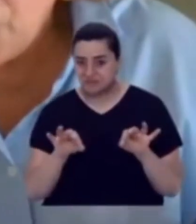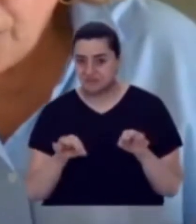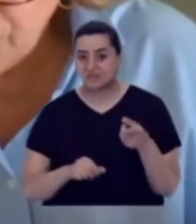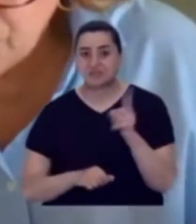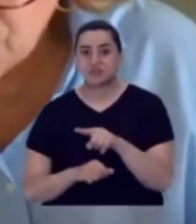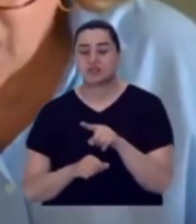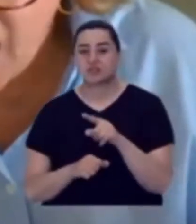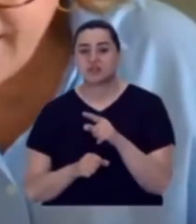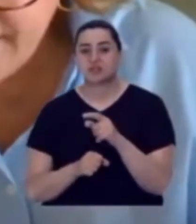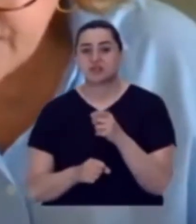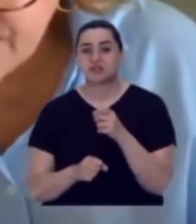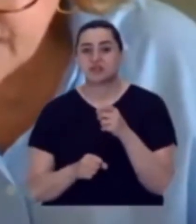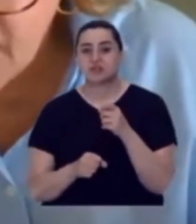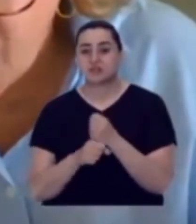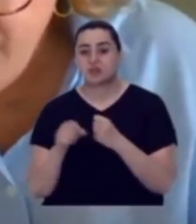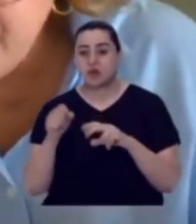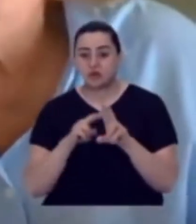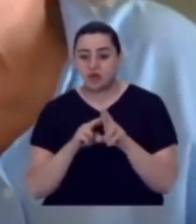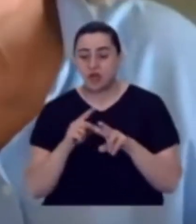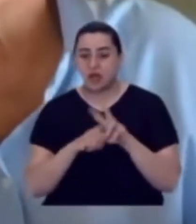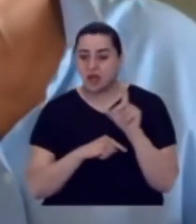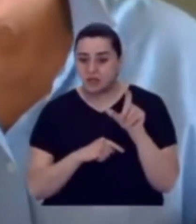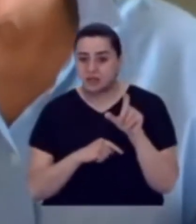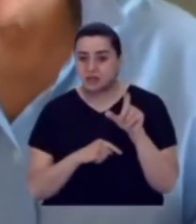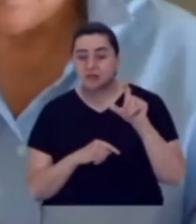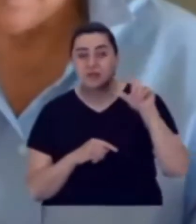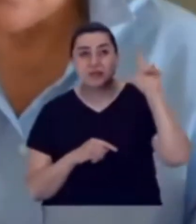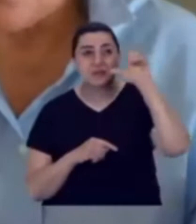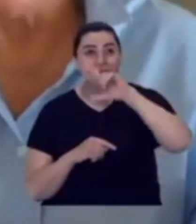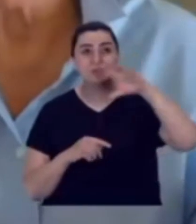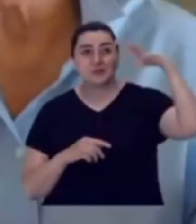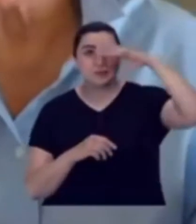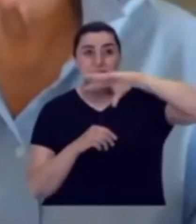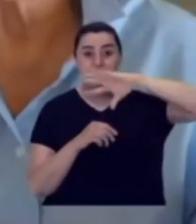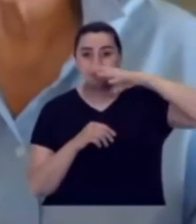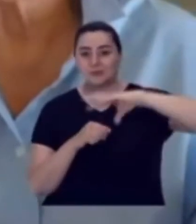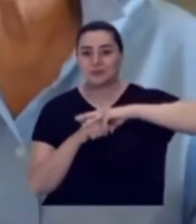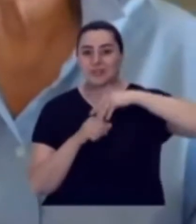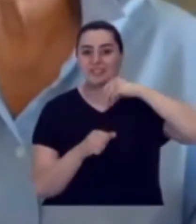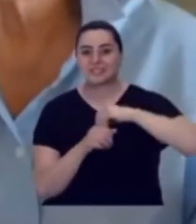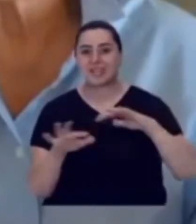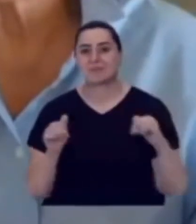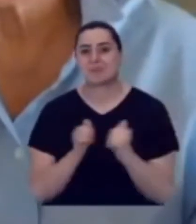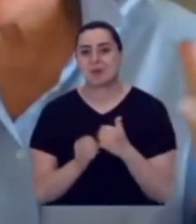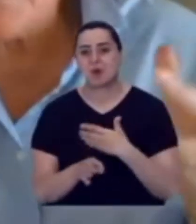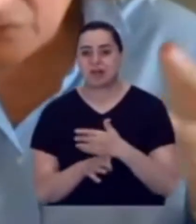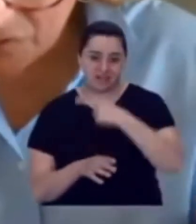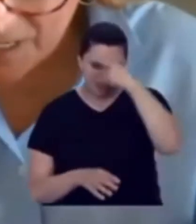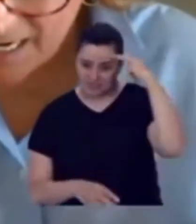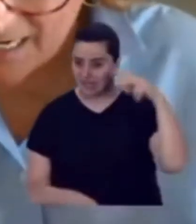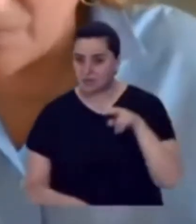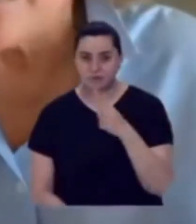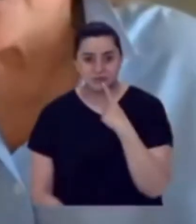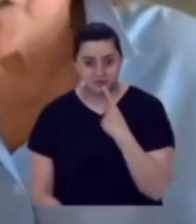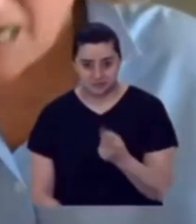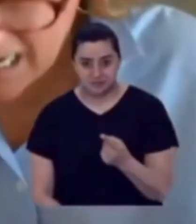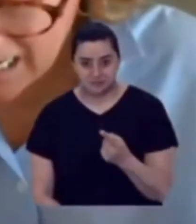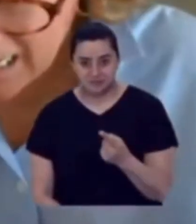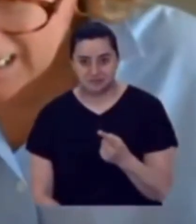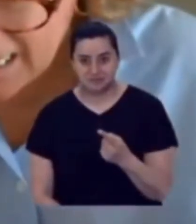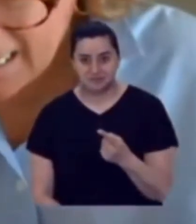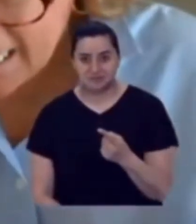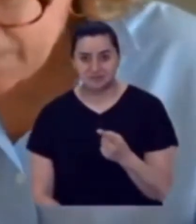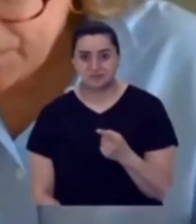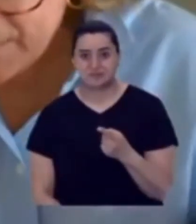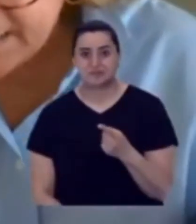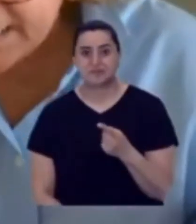aynı gökyüzü altında tüm dünya diyor. Nasıl bir dünyaya bakış